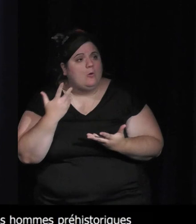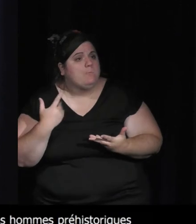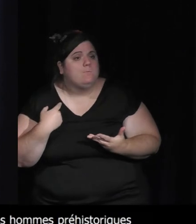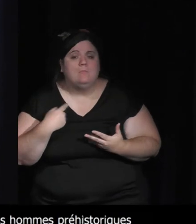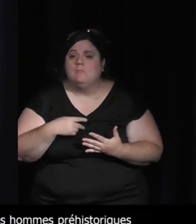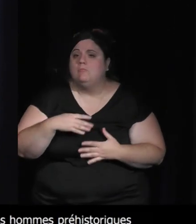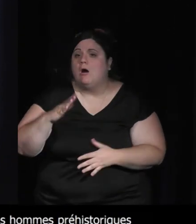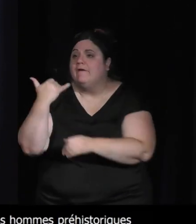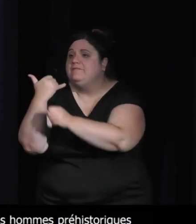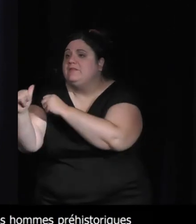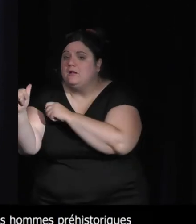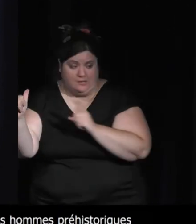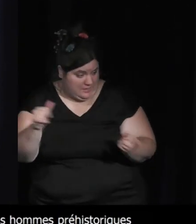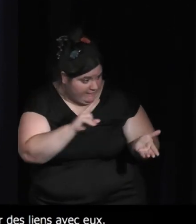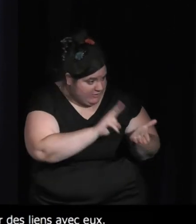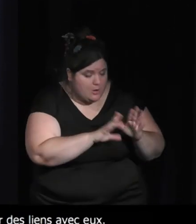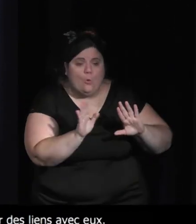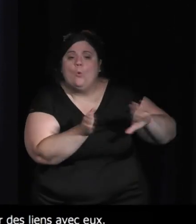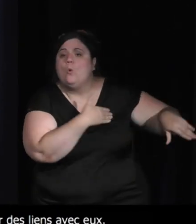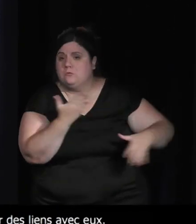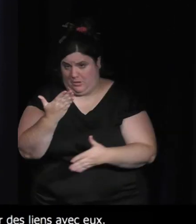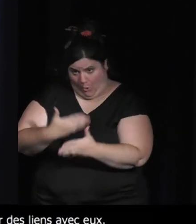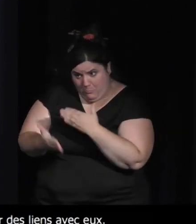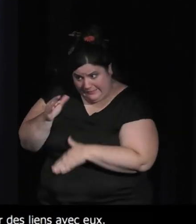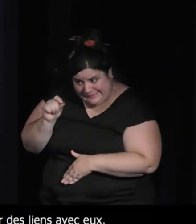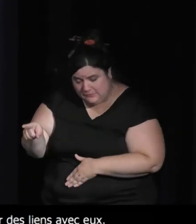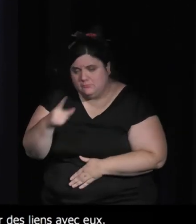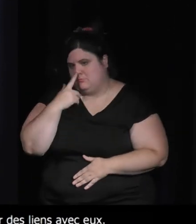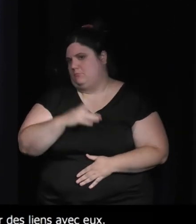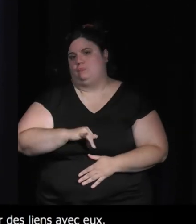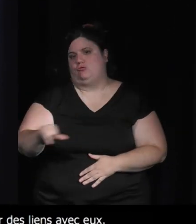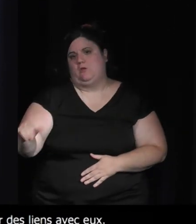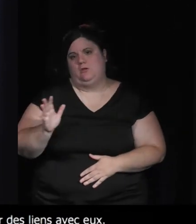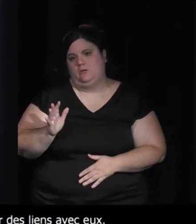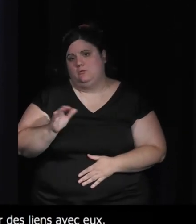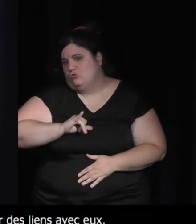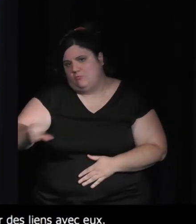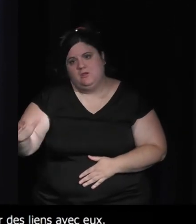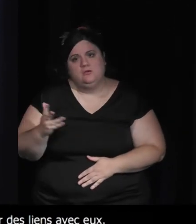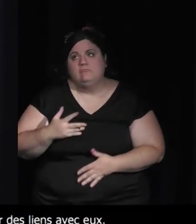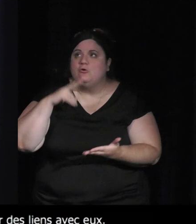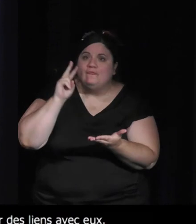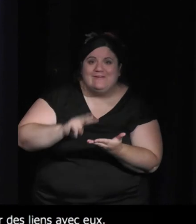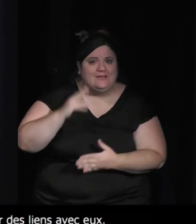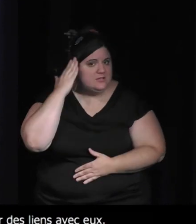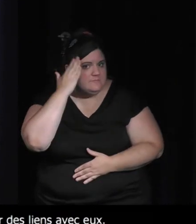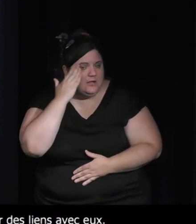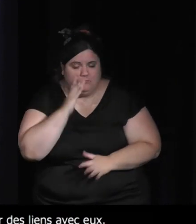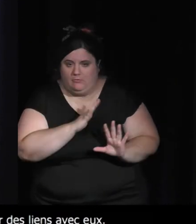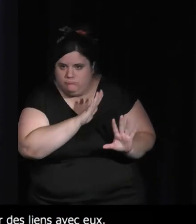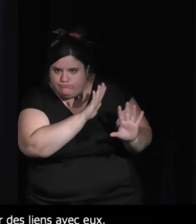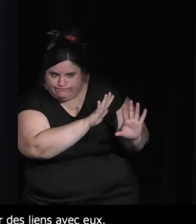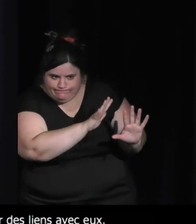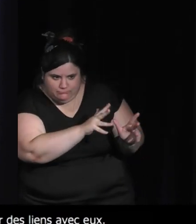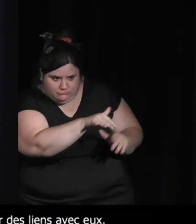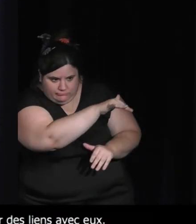le fait de créer des univers bucoliques justement ne remplacera jamais le vrai animal et